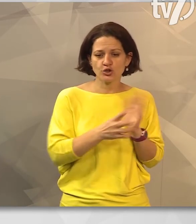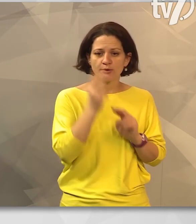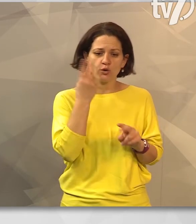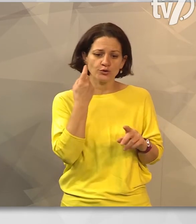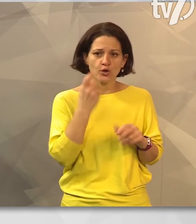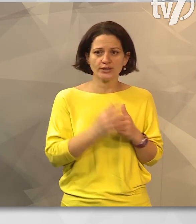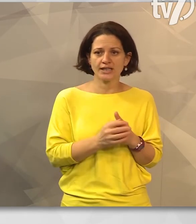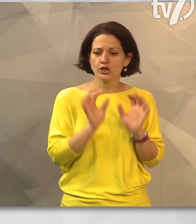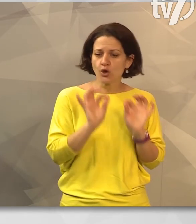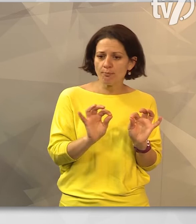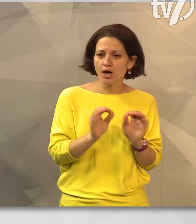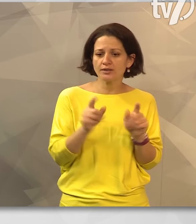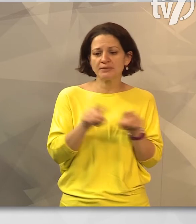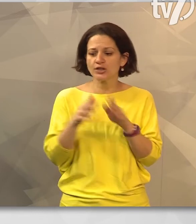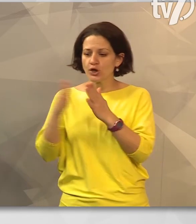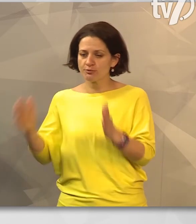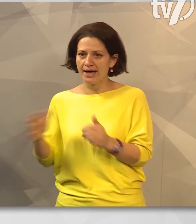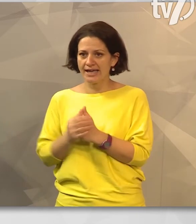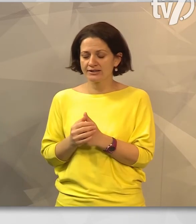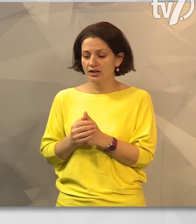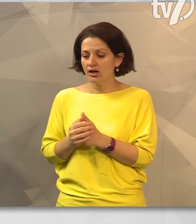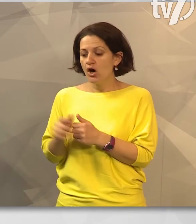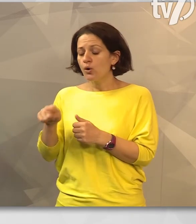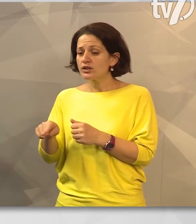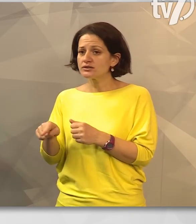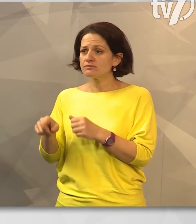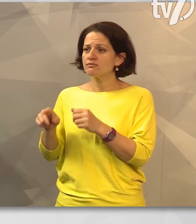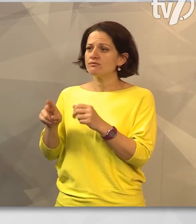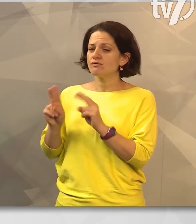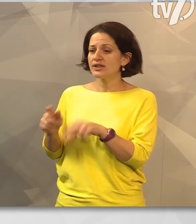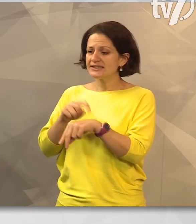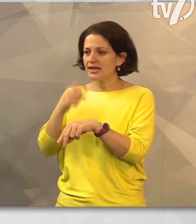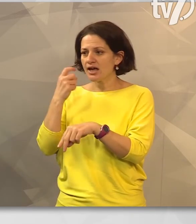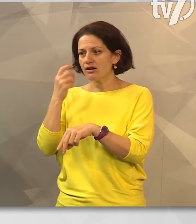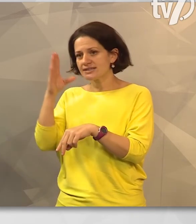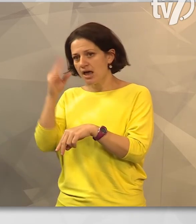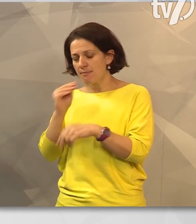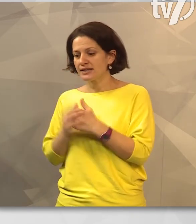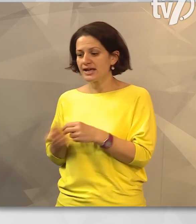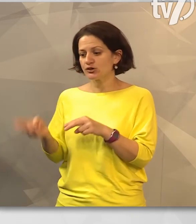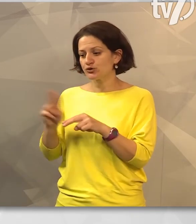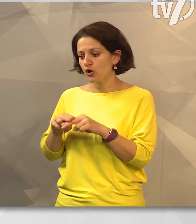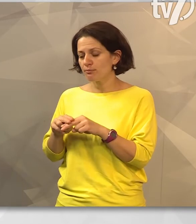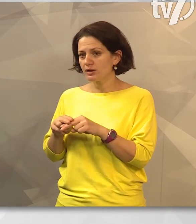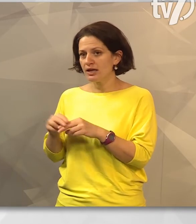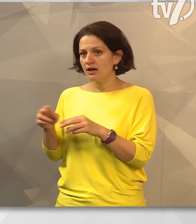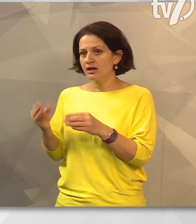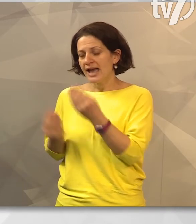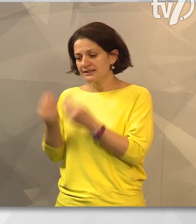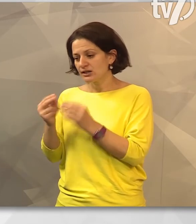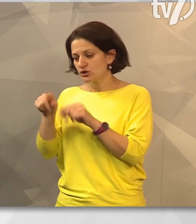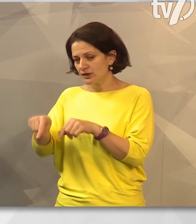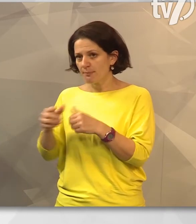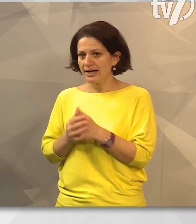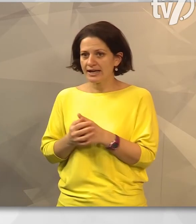kell gondolkodni, sokkal jobban, mint a nagypályán. Nagypályán ott azért van az embernek ideje, több csapattárs van a pályán, tehát több lehetőség